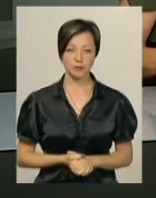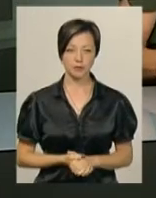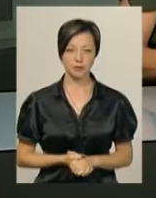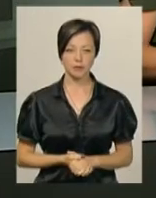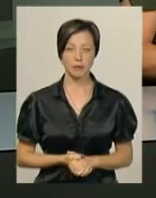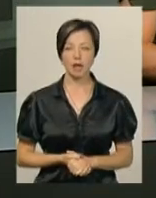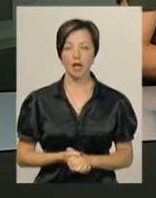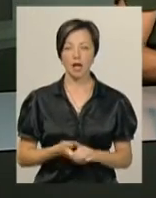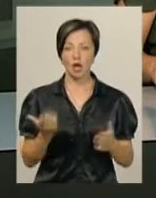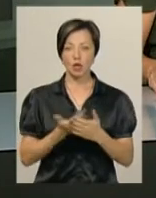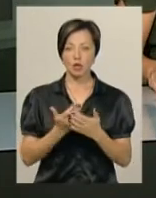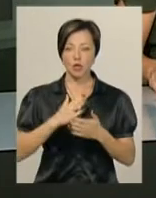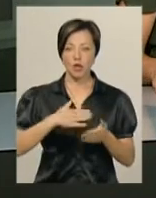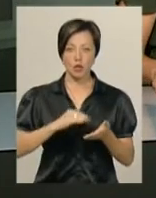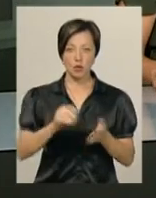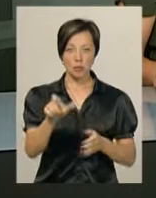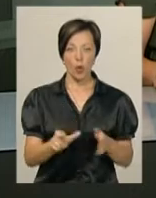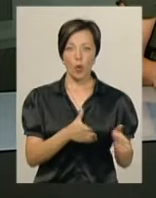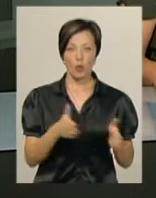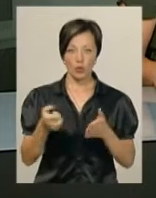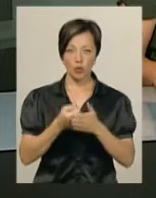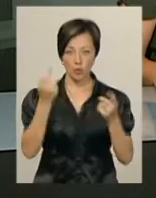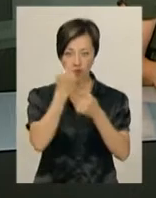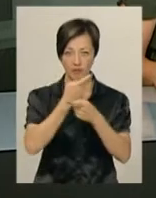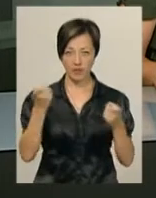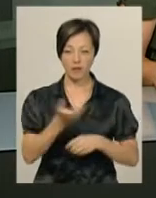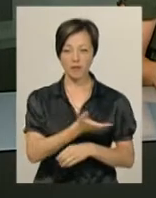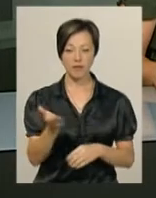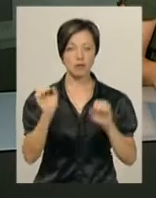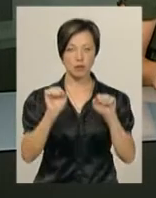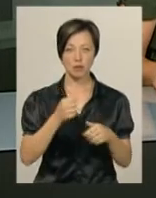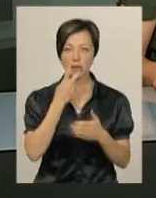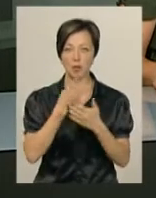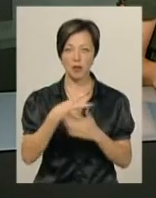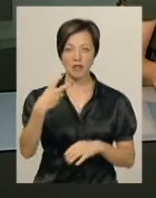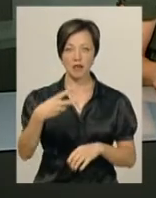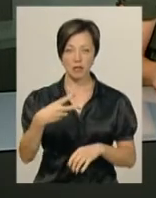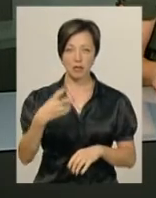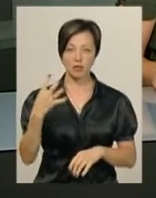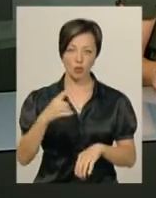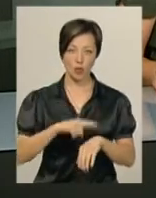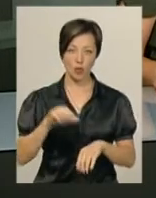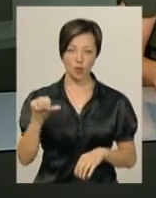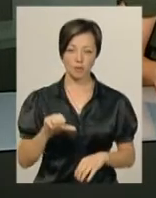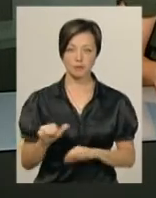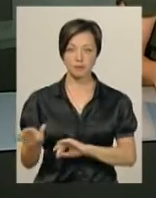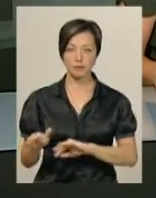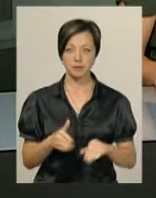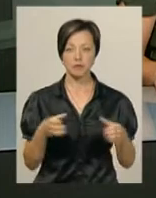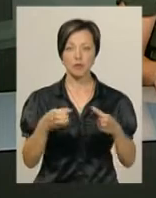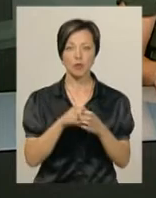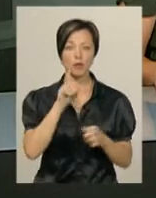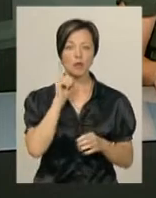Сюжет Тетяни Ворожцової зараз готується до ефіру, і ви зможете його побачити о 20.40. Групу